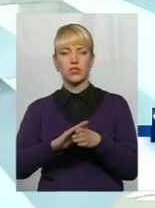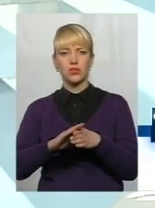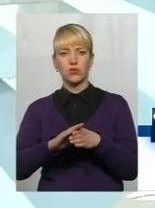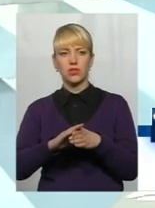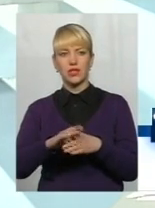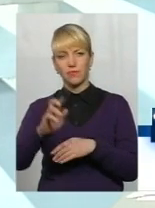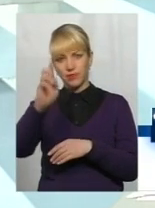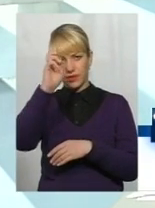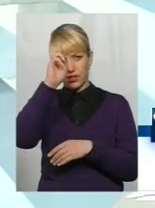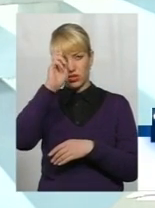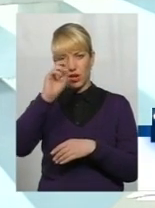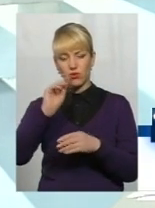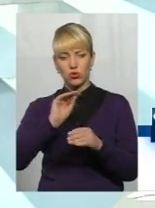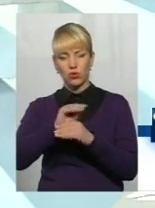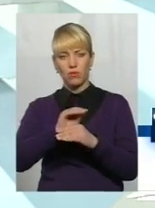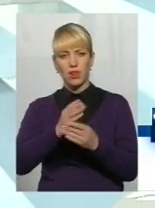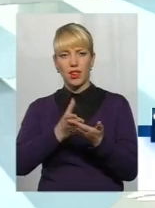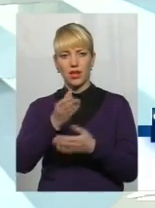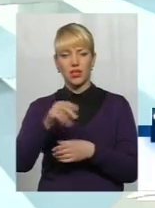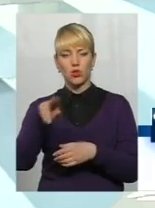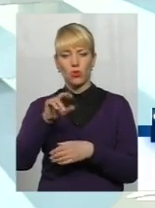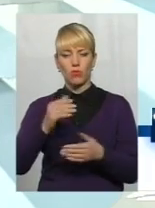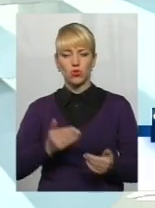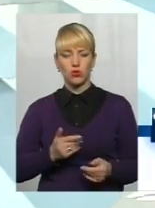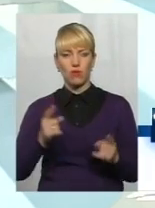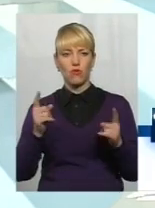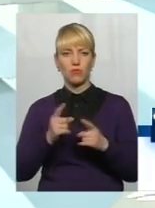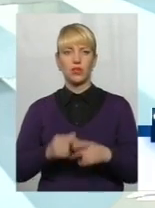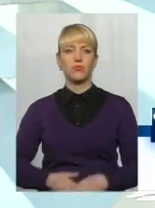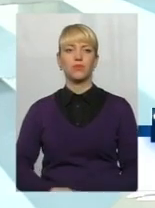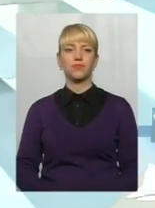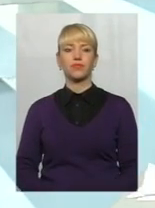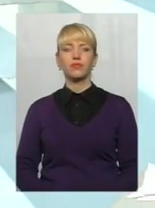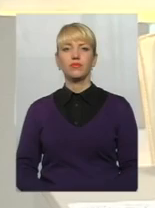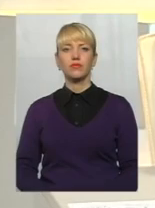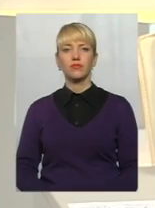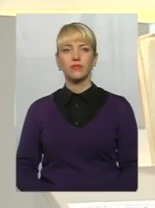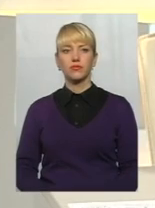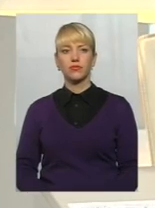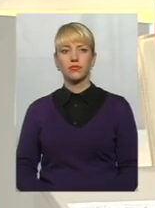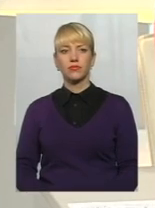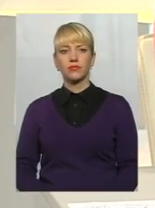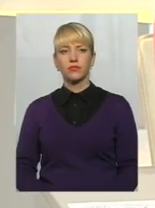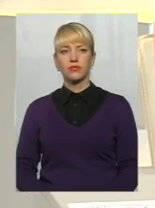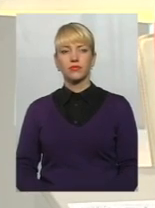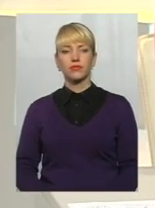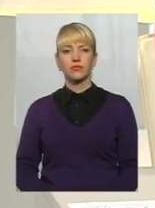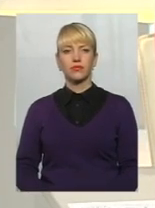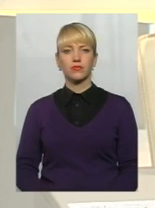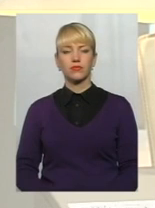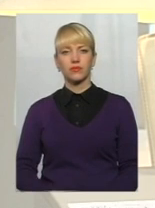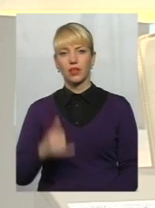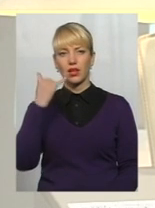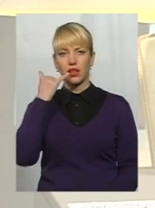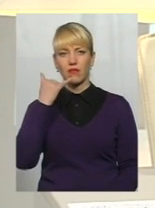державою доплата до прожиткового мінімуму. Дякую вам за відповідь. Я чую, у нас є ще один